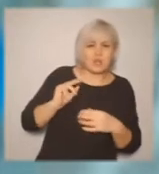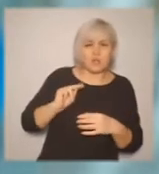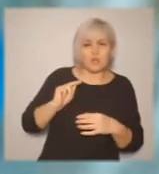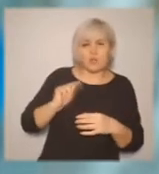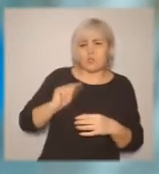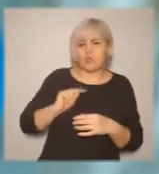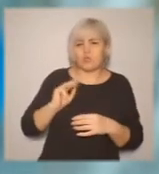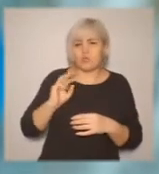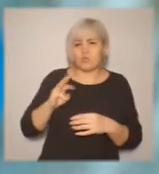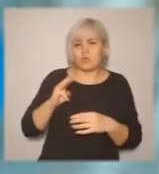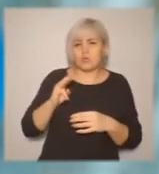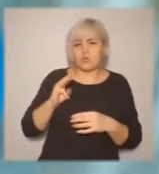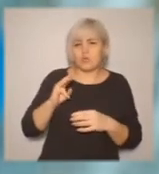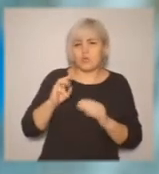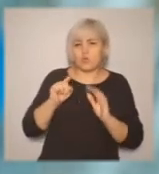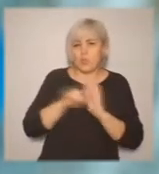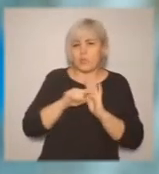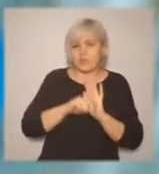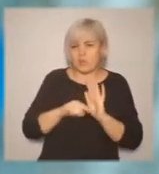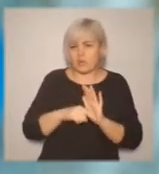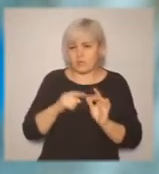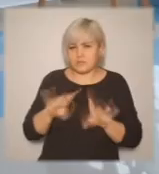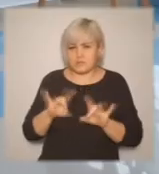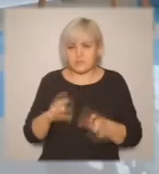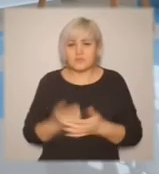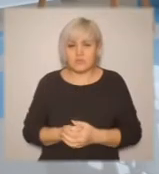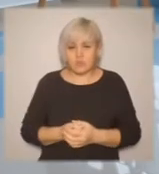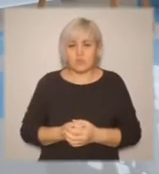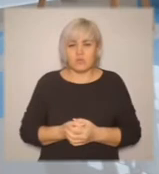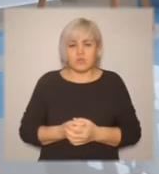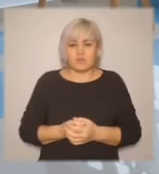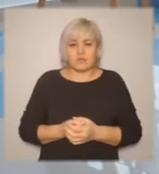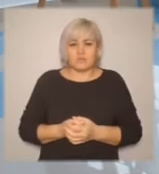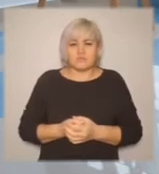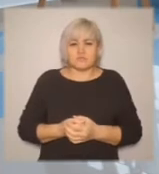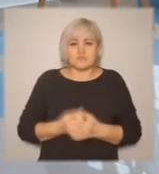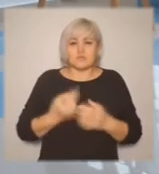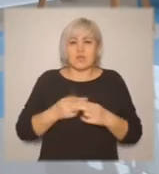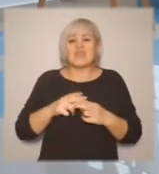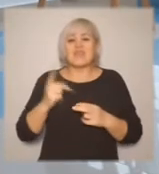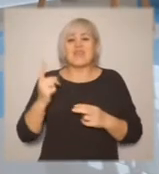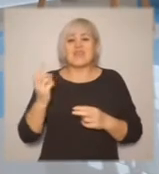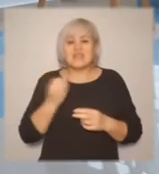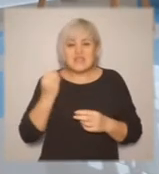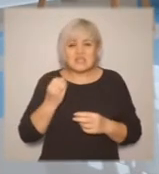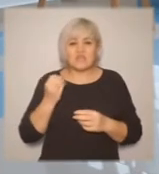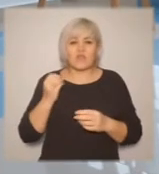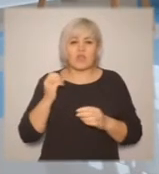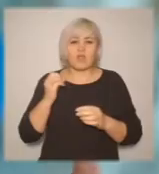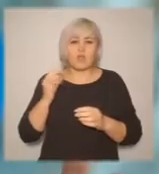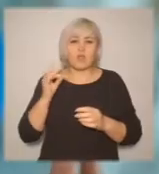там, не знаю, ну фильм такой, ну прям не знаю. Но в основном они, понимаете, они не отделяют работу